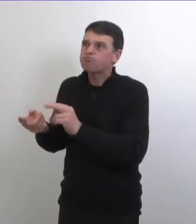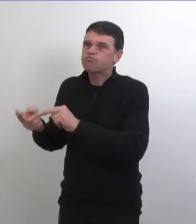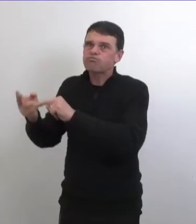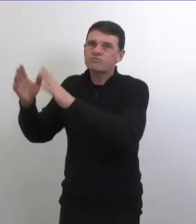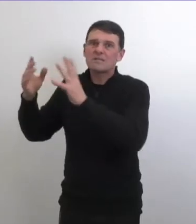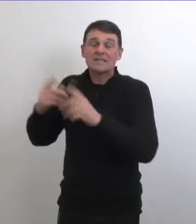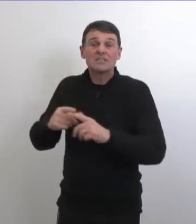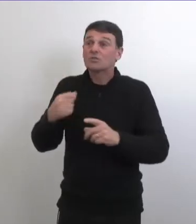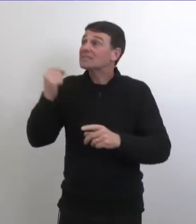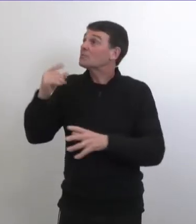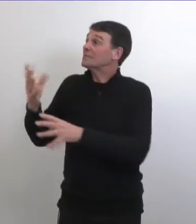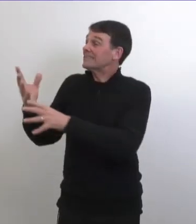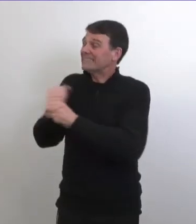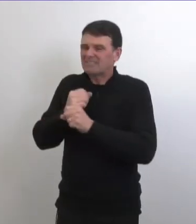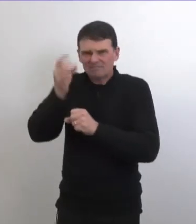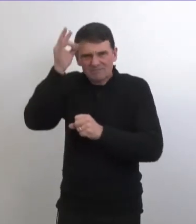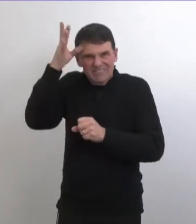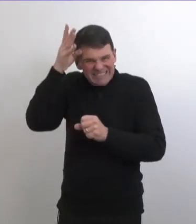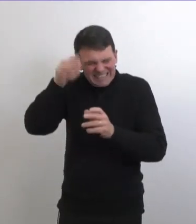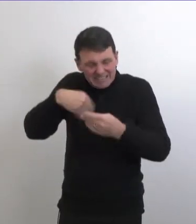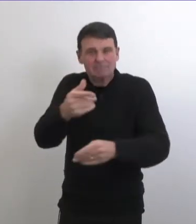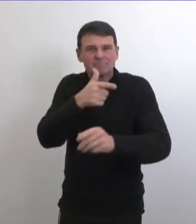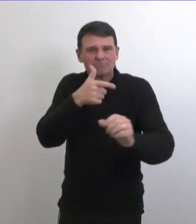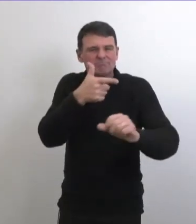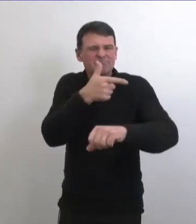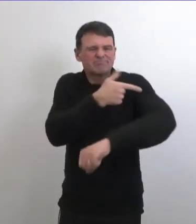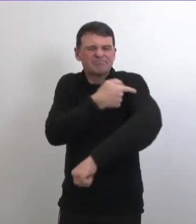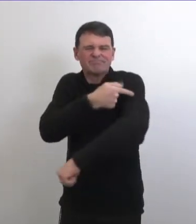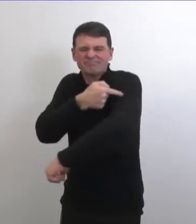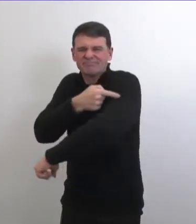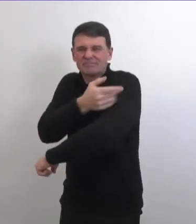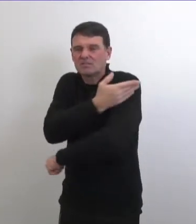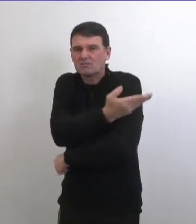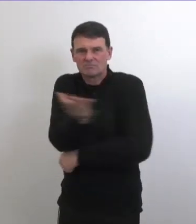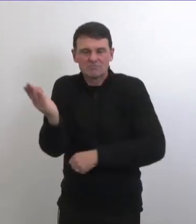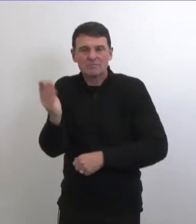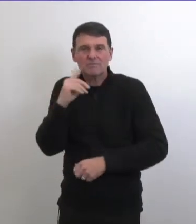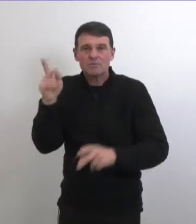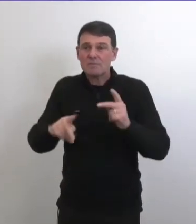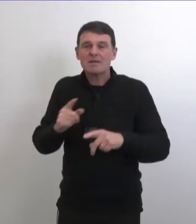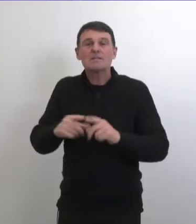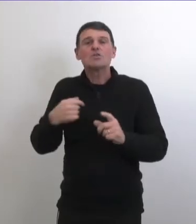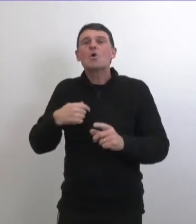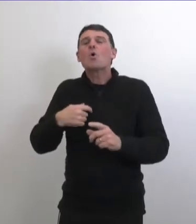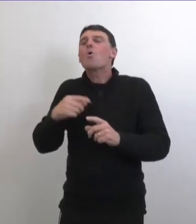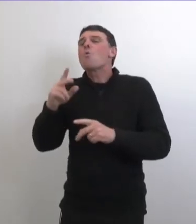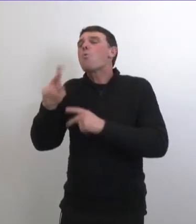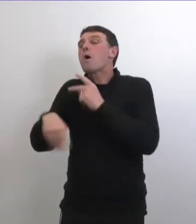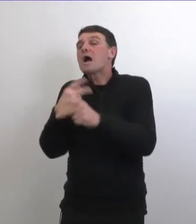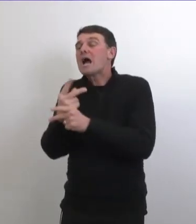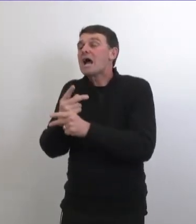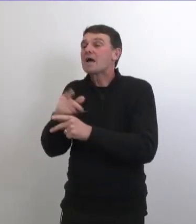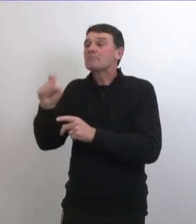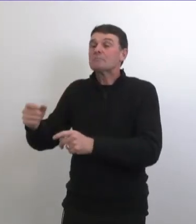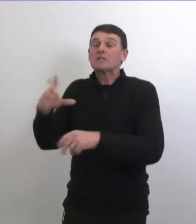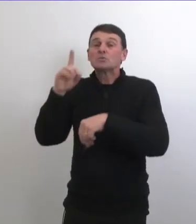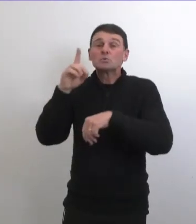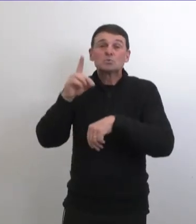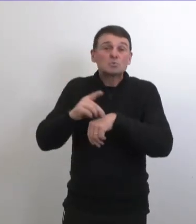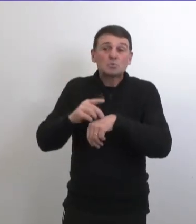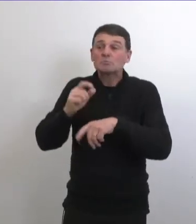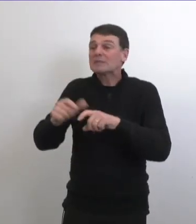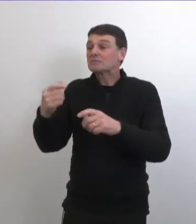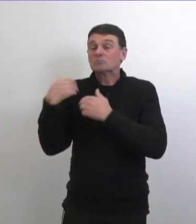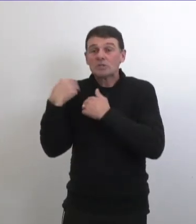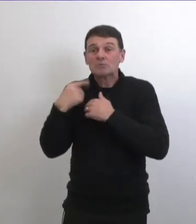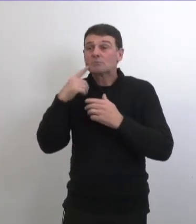début on va effectivement donner le vaccin aussi rapidement que possible mais il y aura des considérations logistiques qui vont